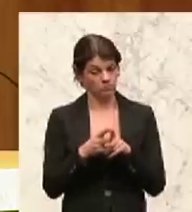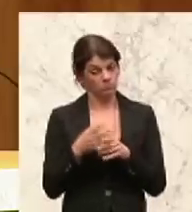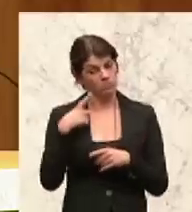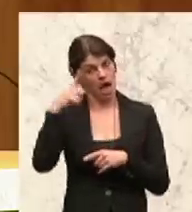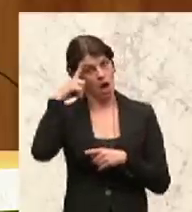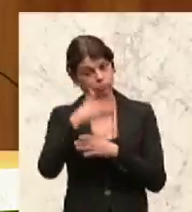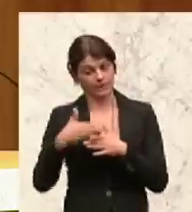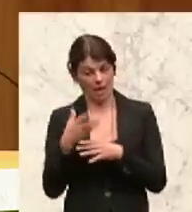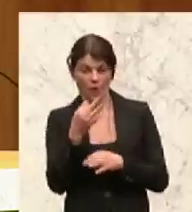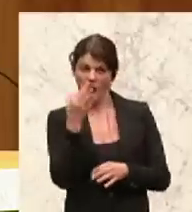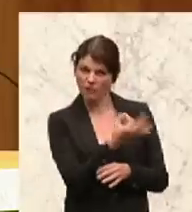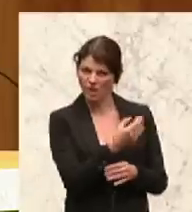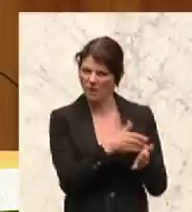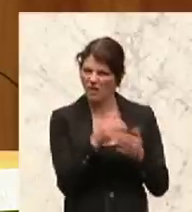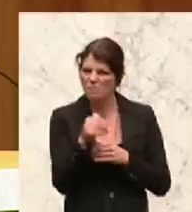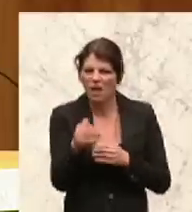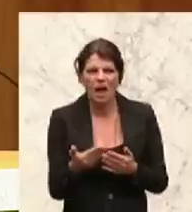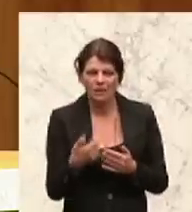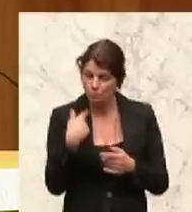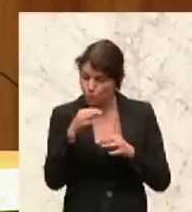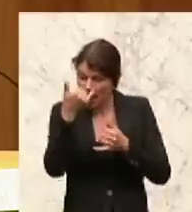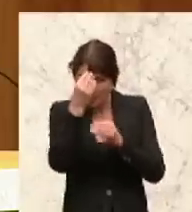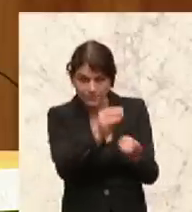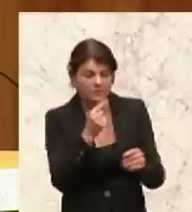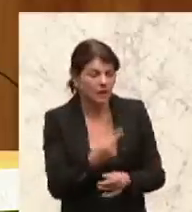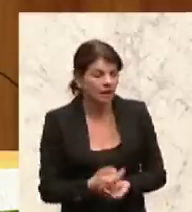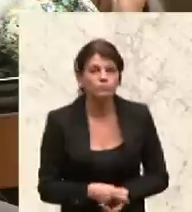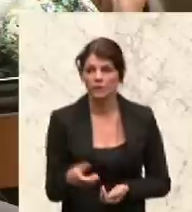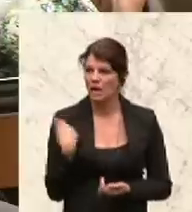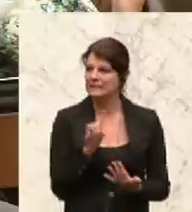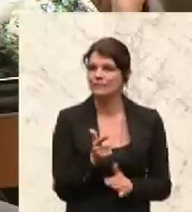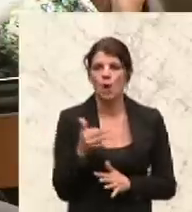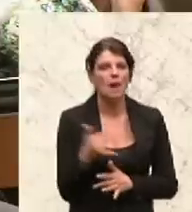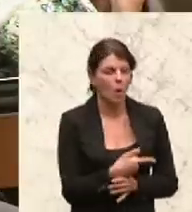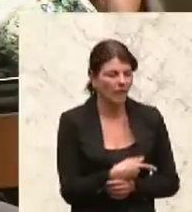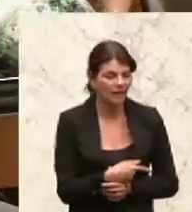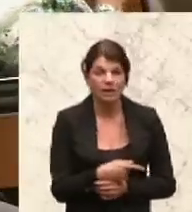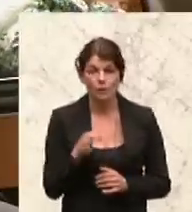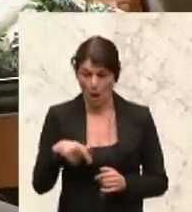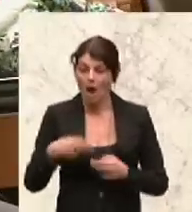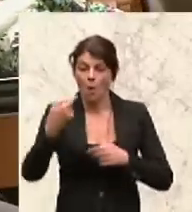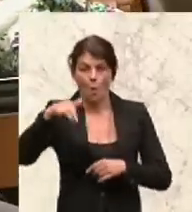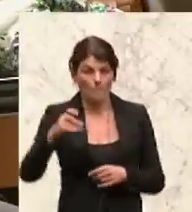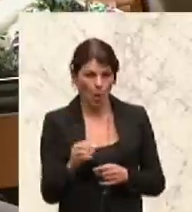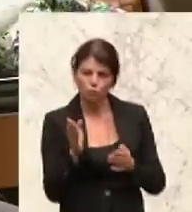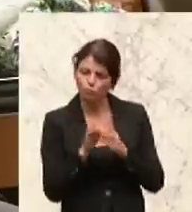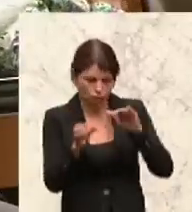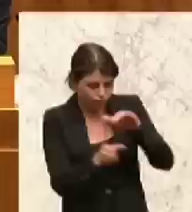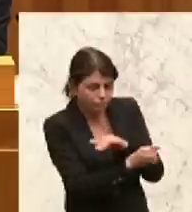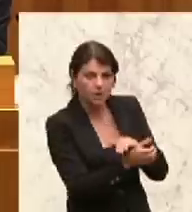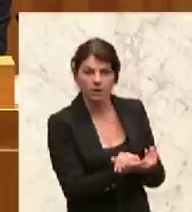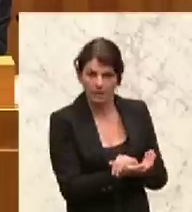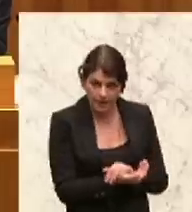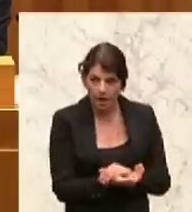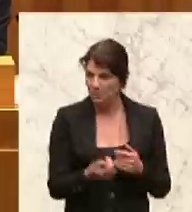zu diesen weiteren Milliarden muss jetzt Folgendes festgehalten werden. Sie haben 700 Millionen für die Hypo in dem Jahr eingestellt, das ist eh schon keine Kleinigkeit. Tatsache